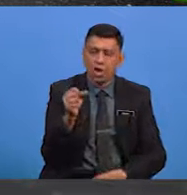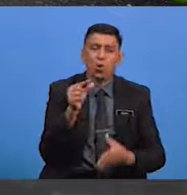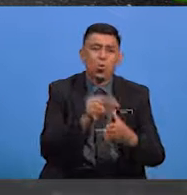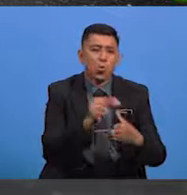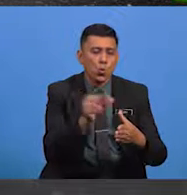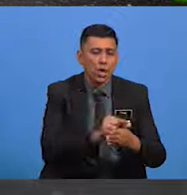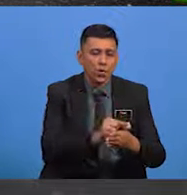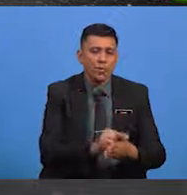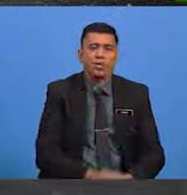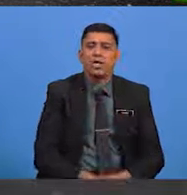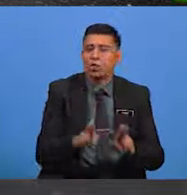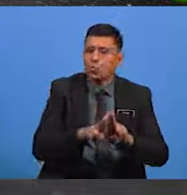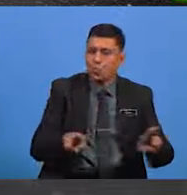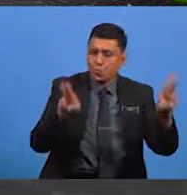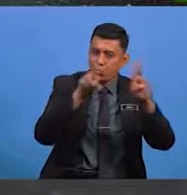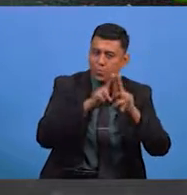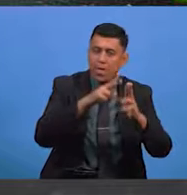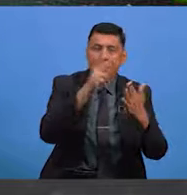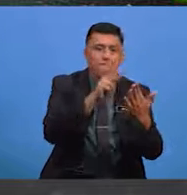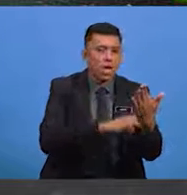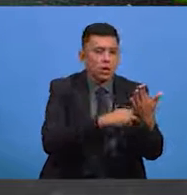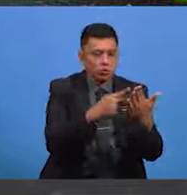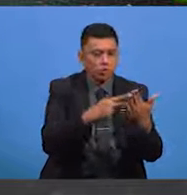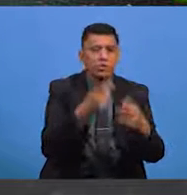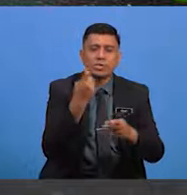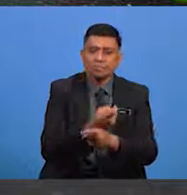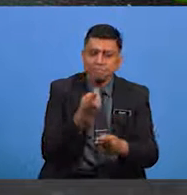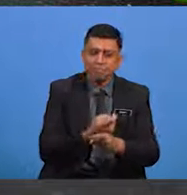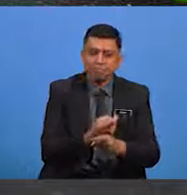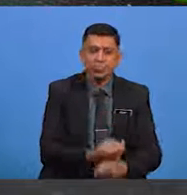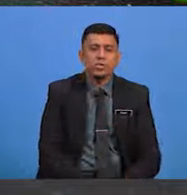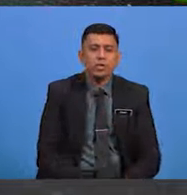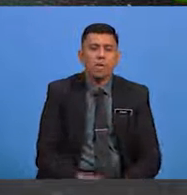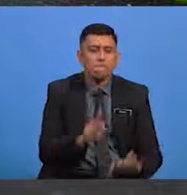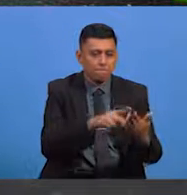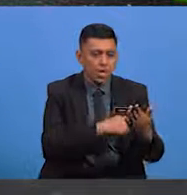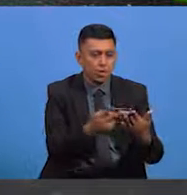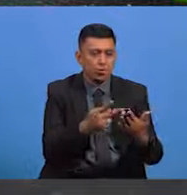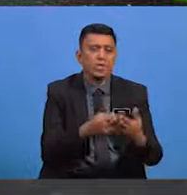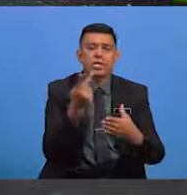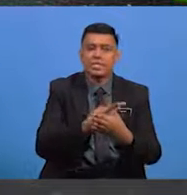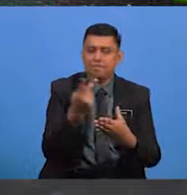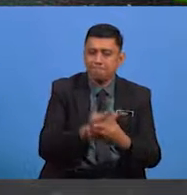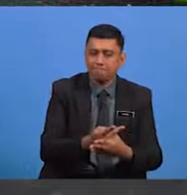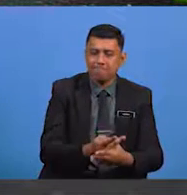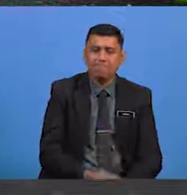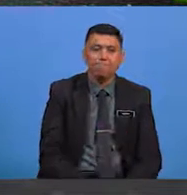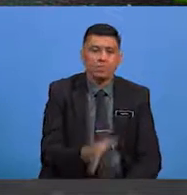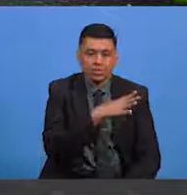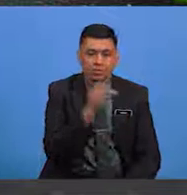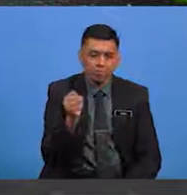senda Terutamanya pantun jenaka dan pantun usik-mengusik Serta